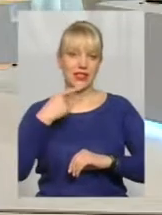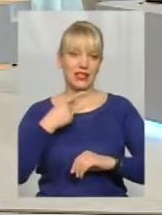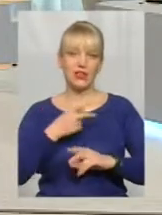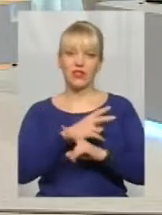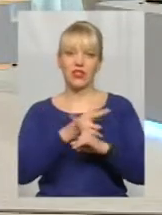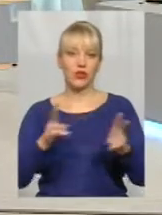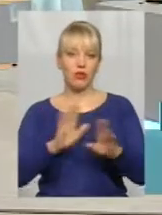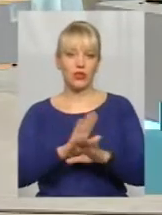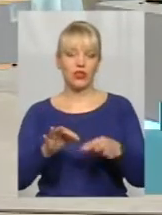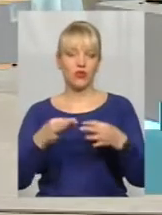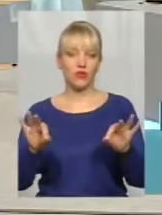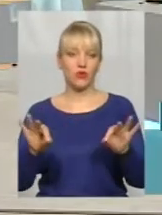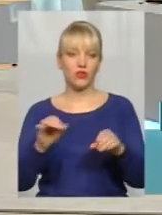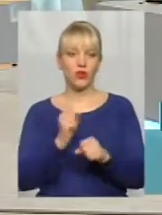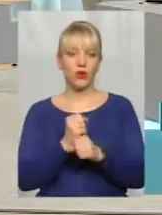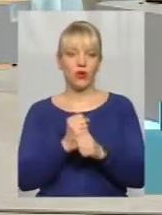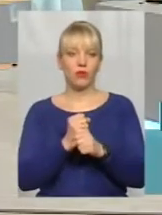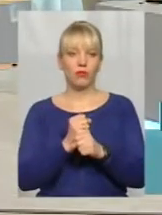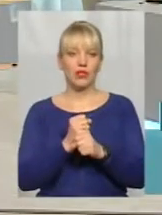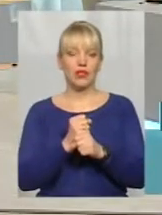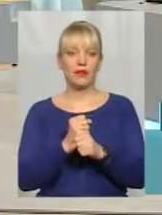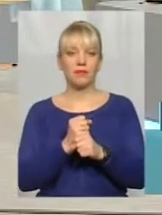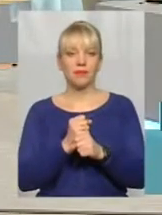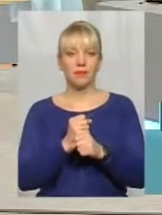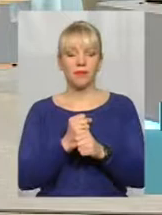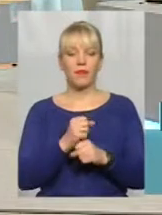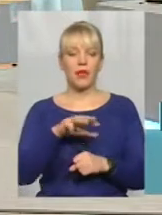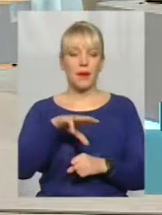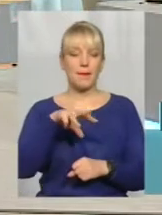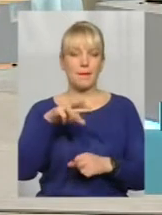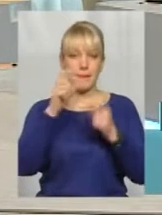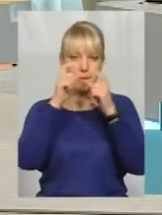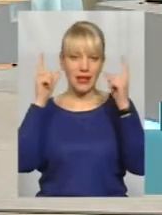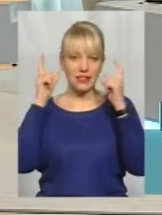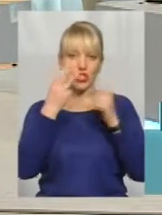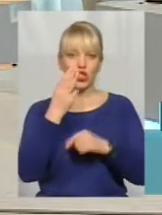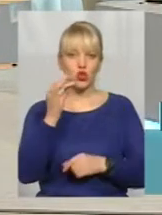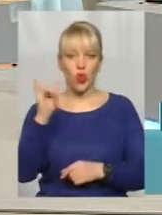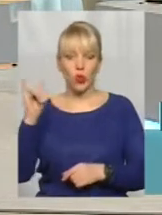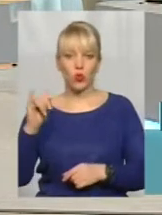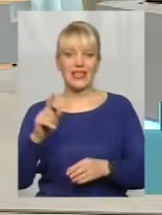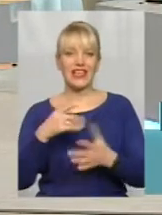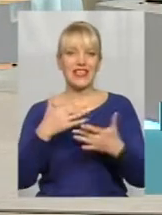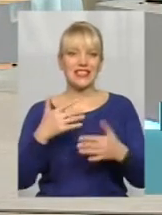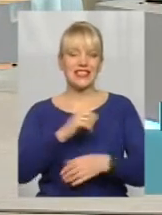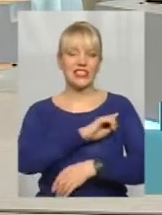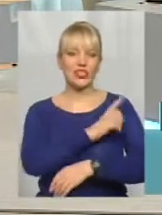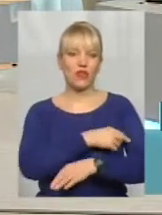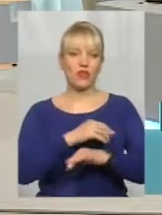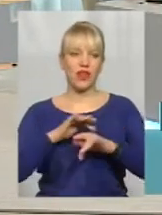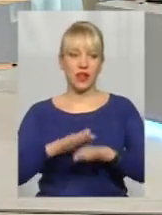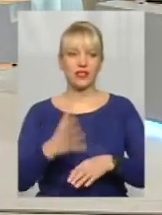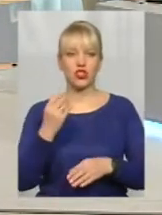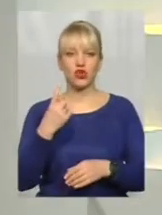дозволено робити маски, шоу і всілякі інші силові акції. І ще один